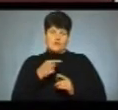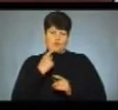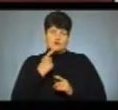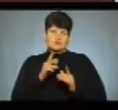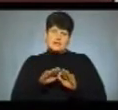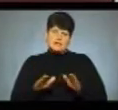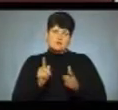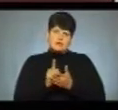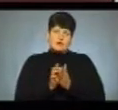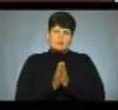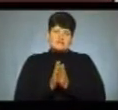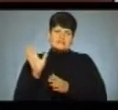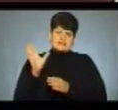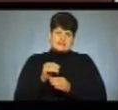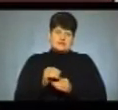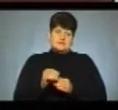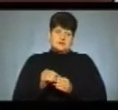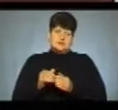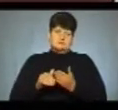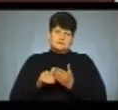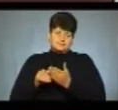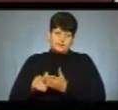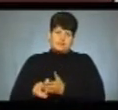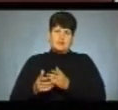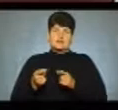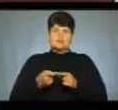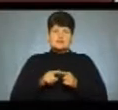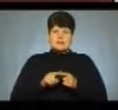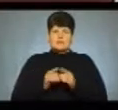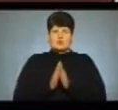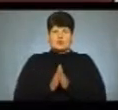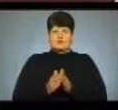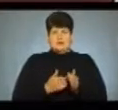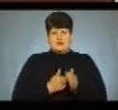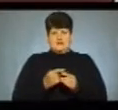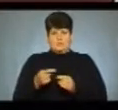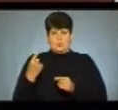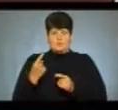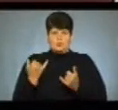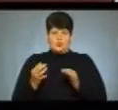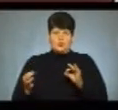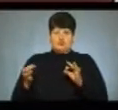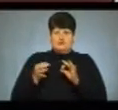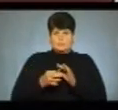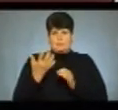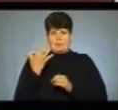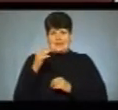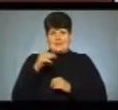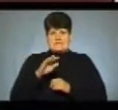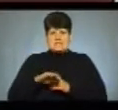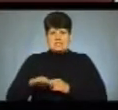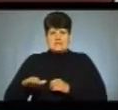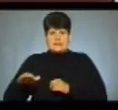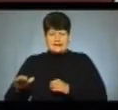молилися за всіх місіонерів і покликання до цього стану. До молитовної ініціативи на Тернопільщині сьогодні долучилися понад 5 тисяч дітей,